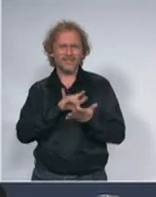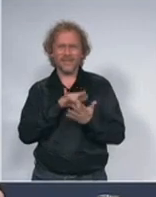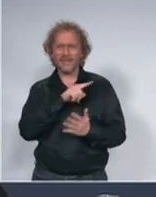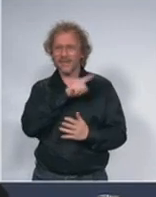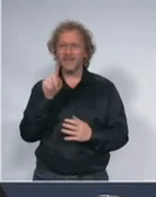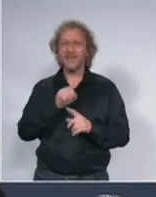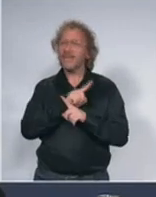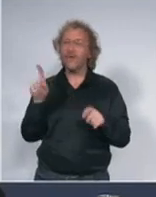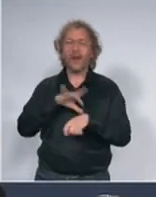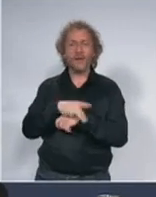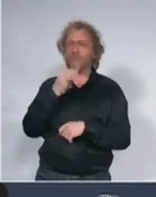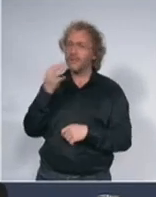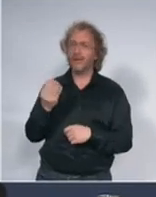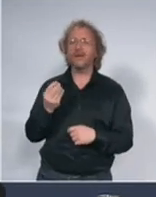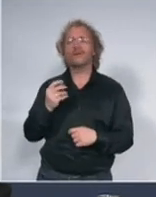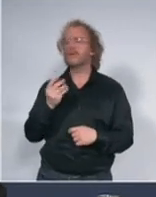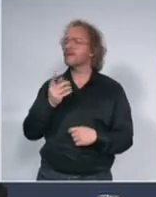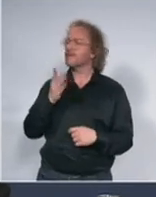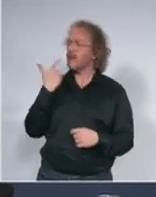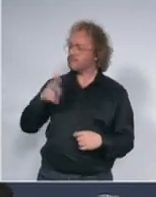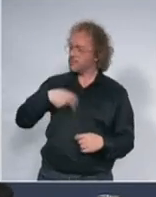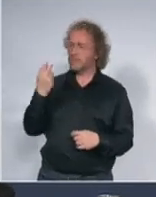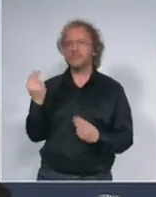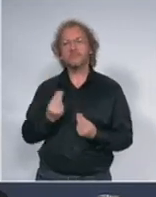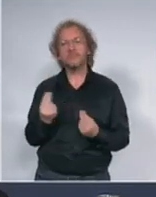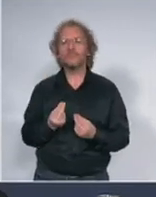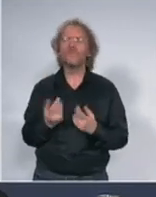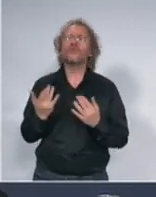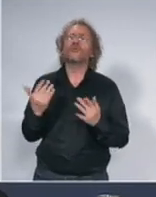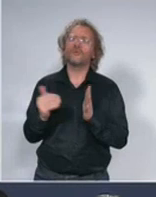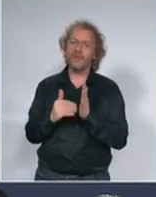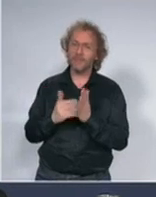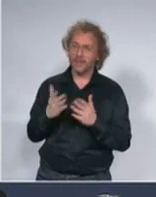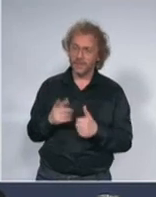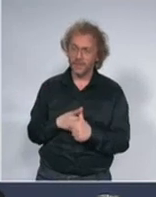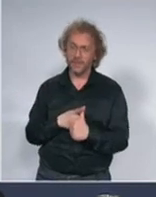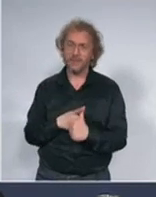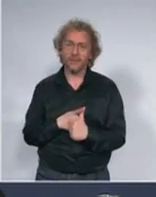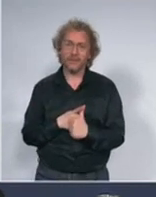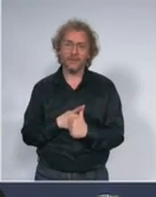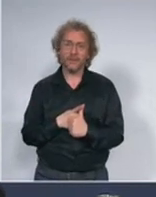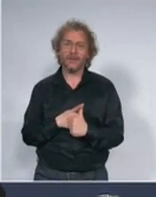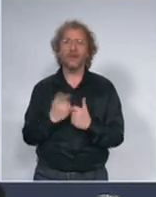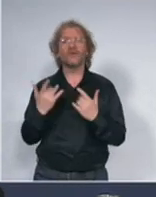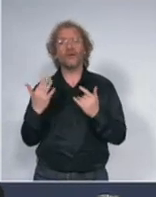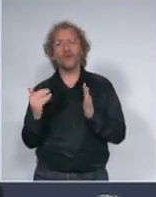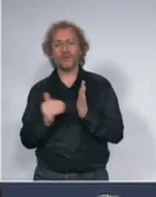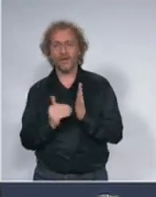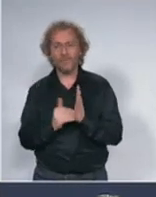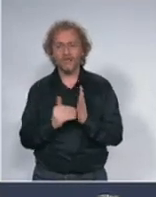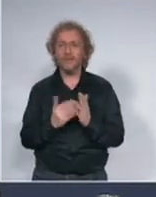pitao što ste nazvali nego su nas pitali koliko vam treba kreveta koliko treba za koliko treba da